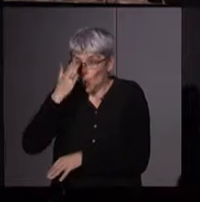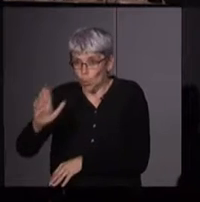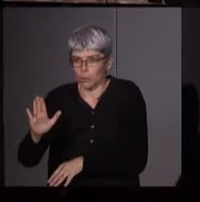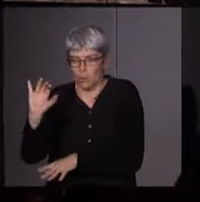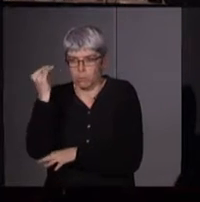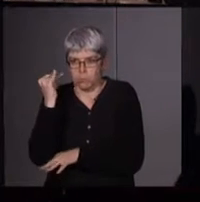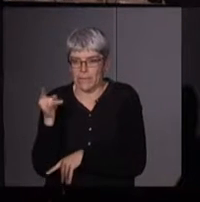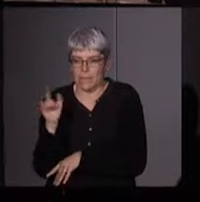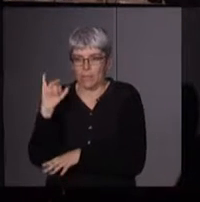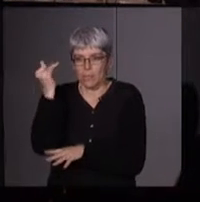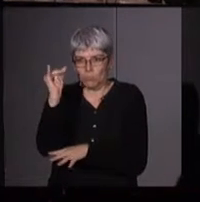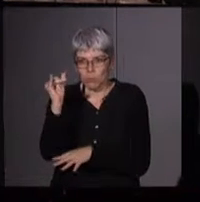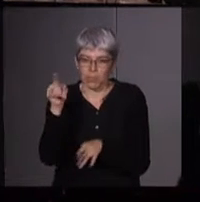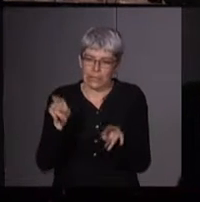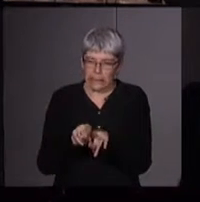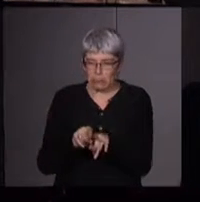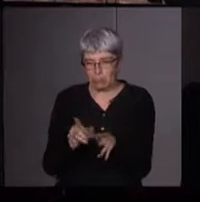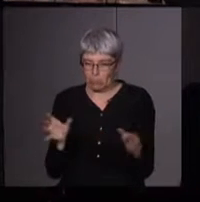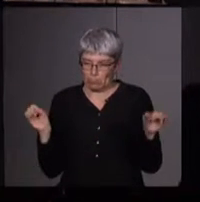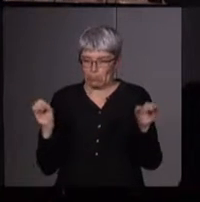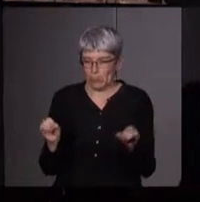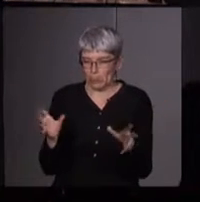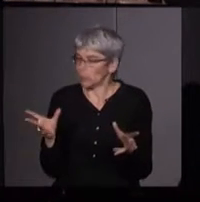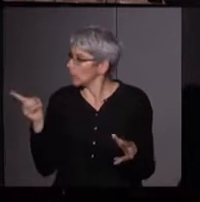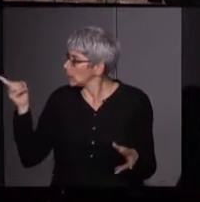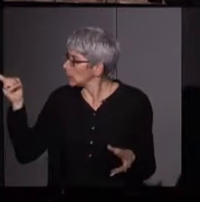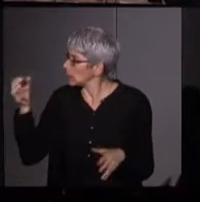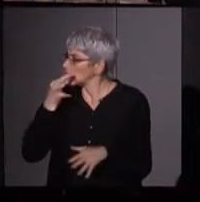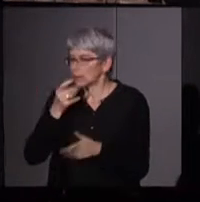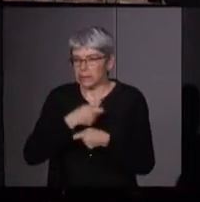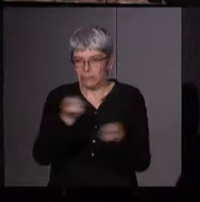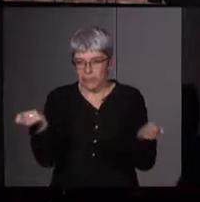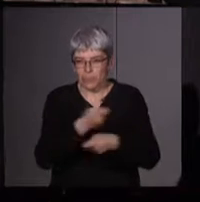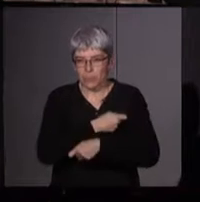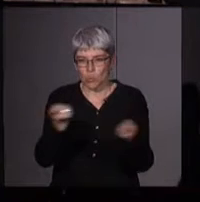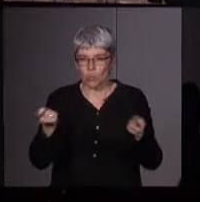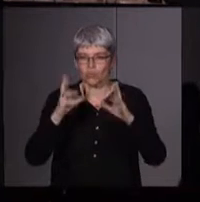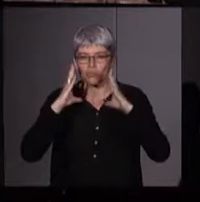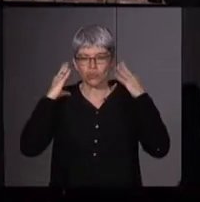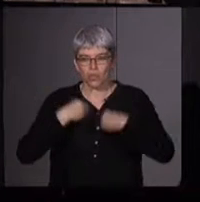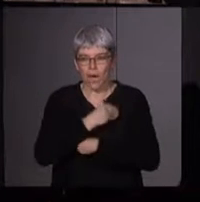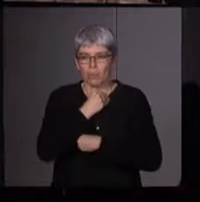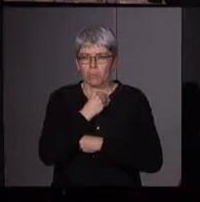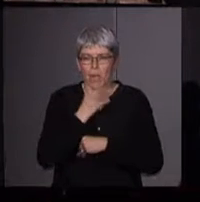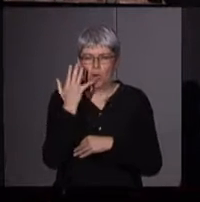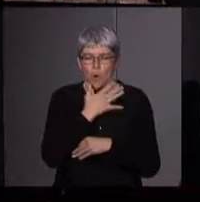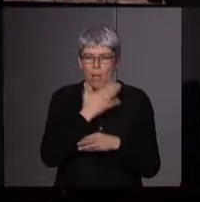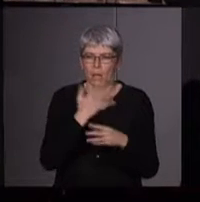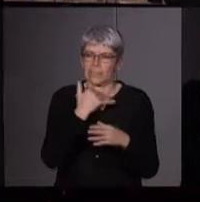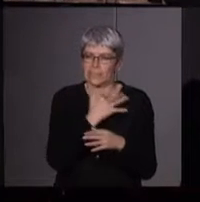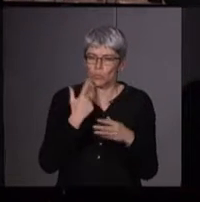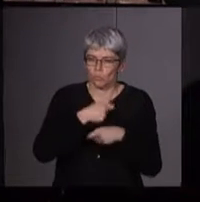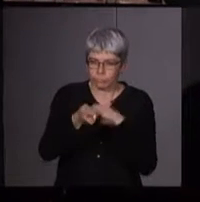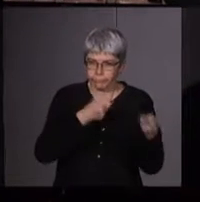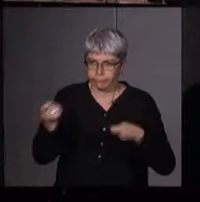poupée. C'est la poupée de l'empowerment ou de la capacitation qui distribue des écharpes et des étoffes de toutes les couleurs après